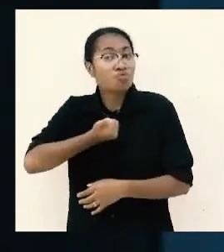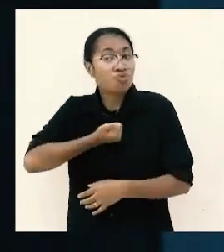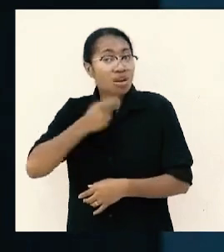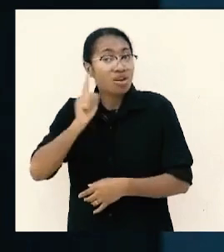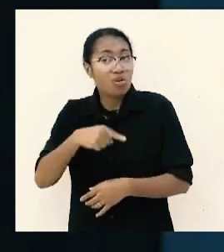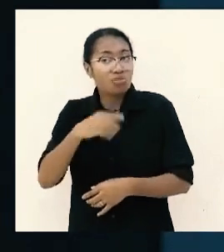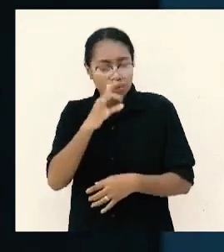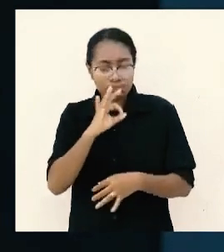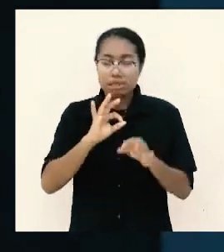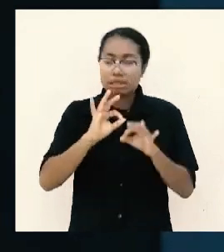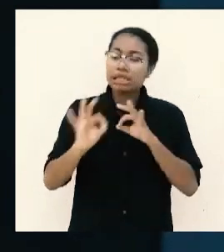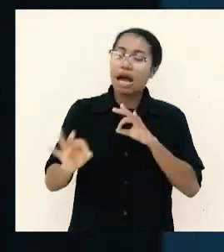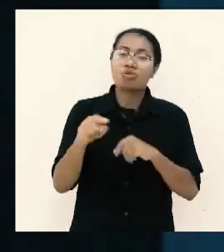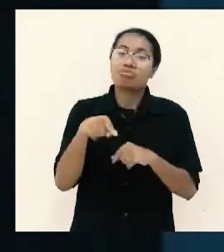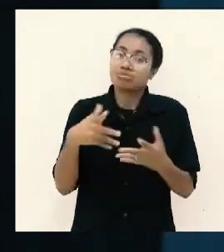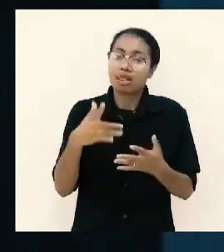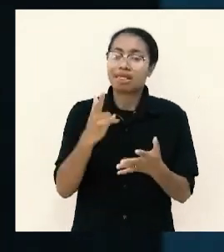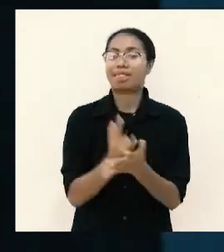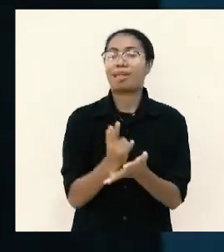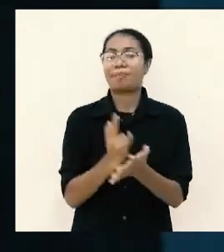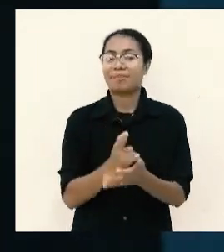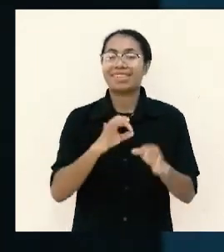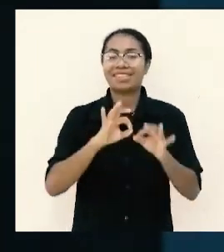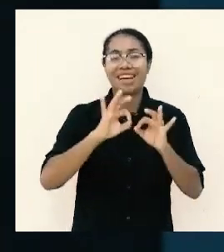jauh dia main jauh